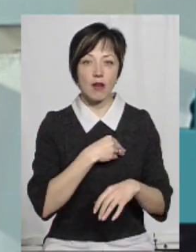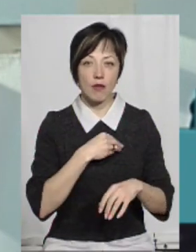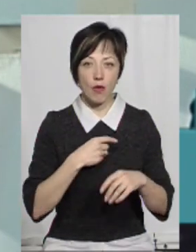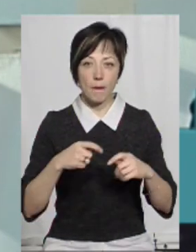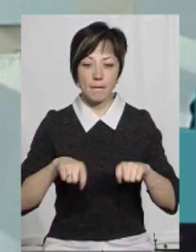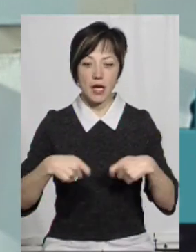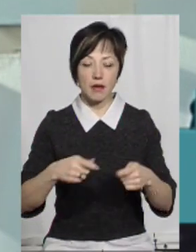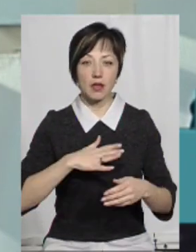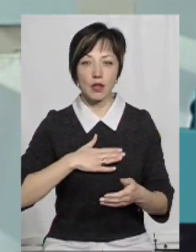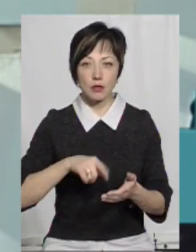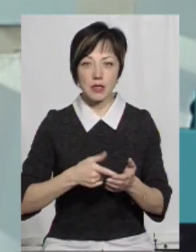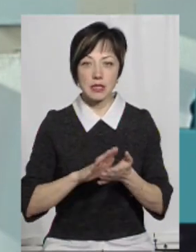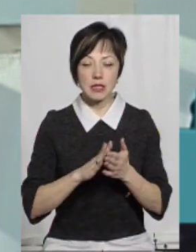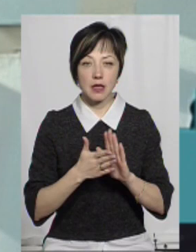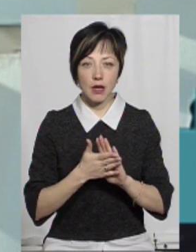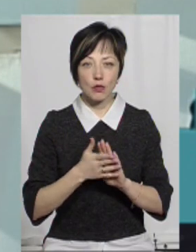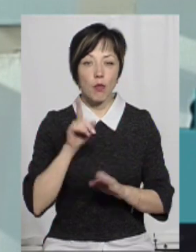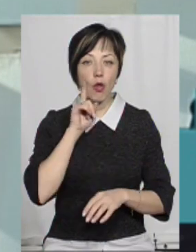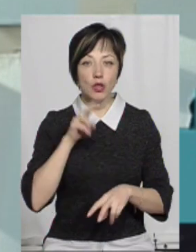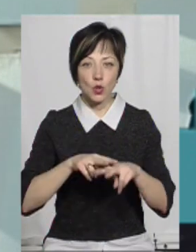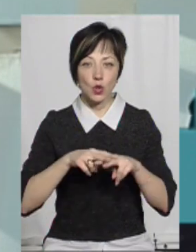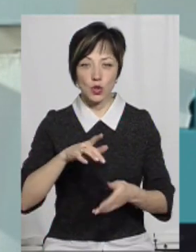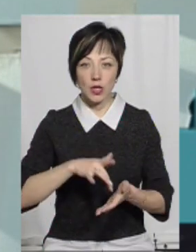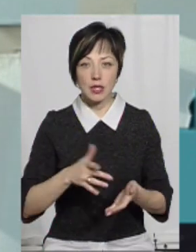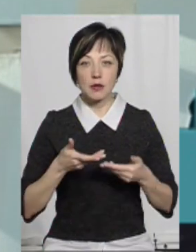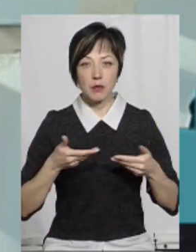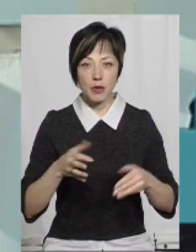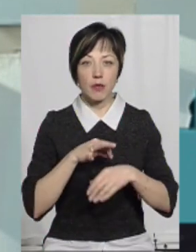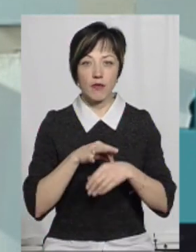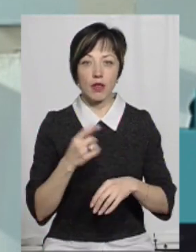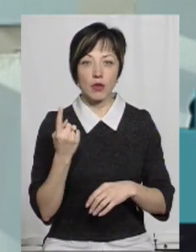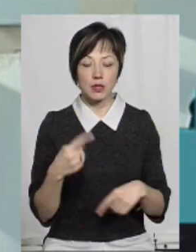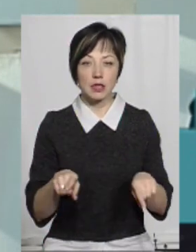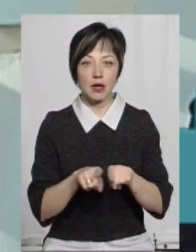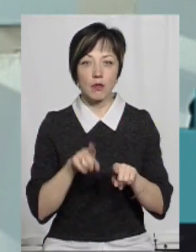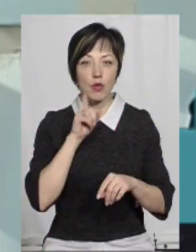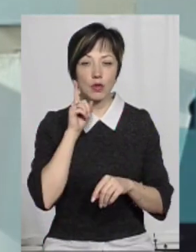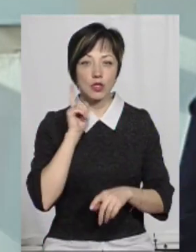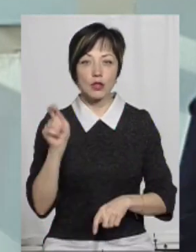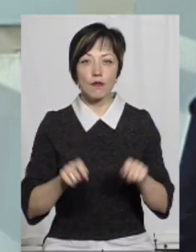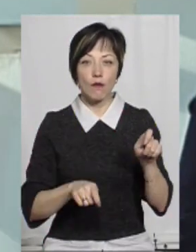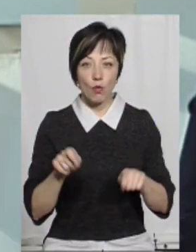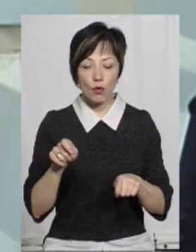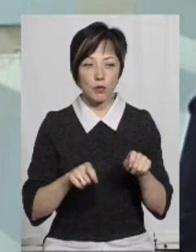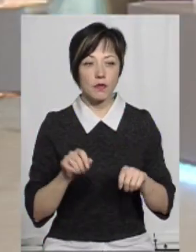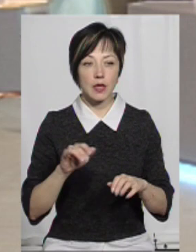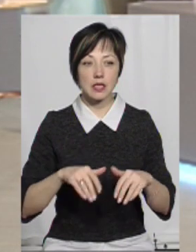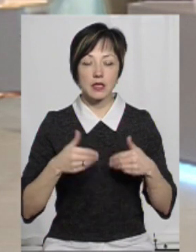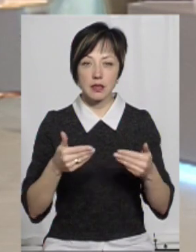передавали нашому місту статус молодіжної столиці. Ми вже провели один такий з молодіжних форумів,